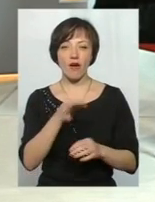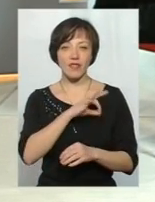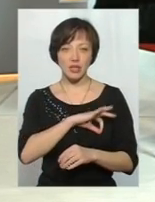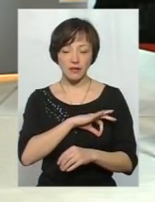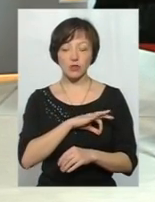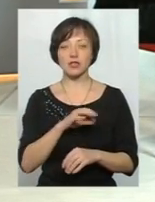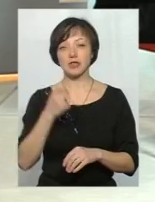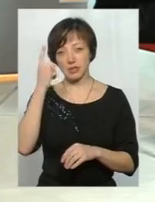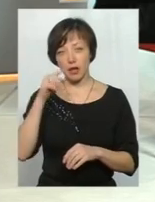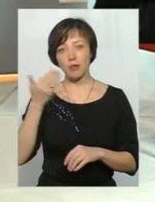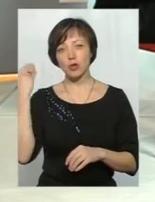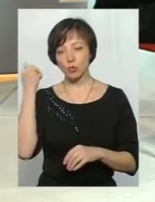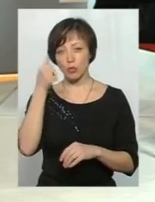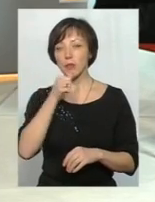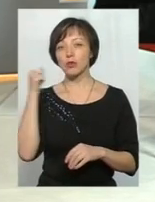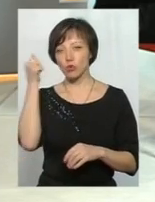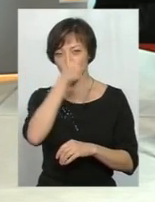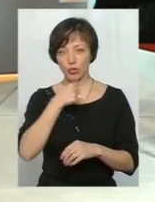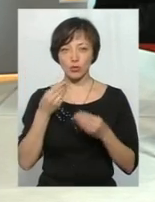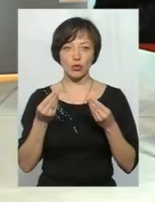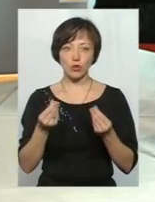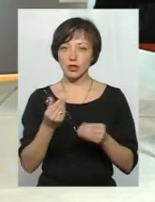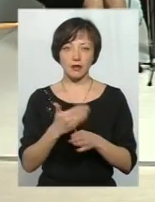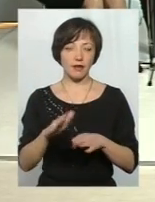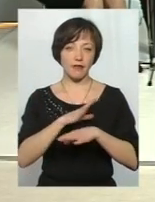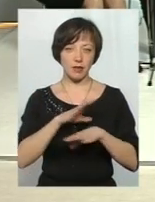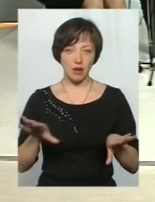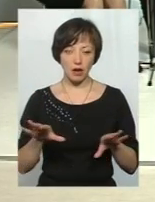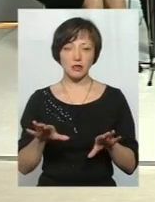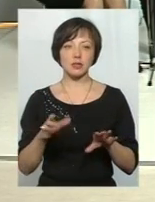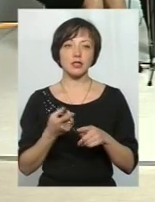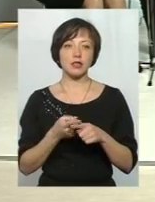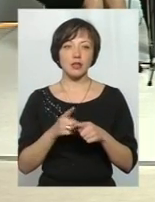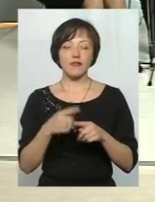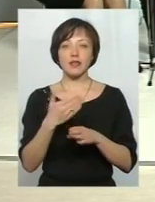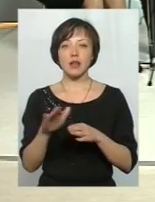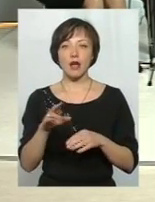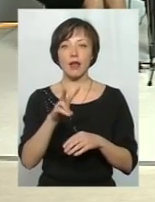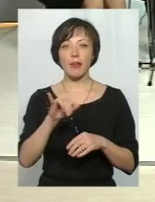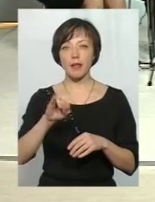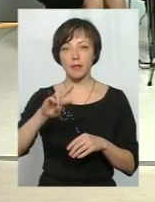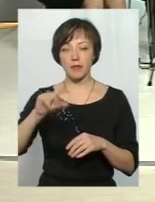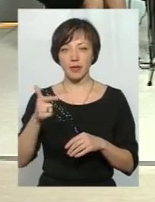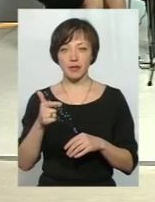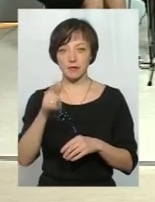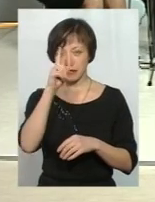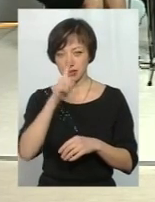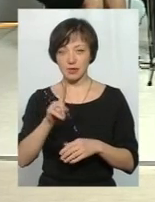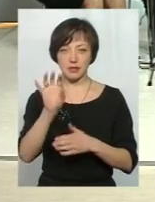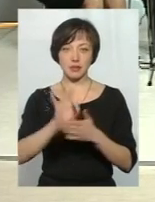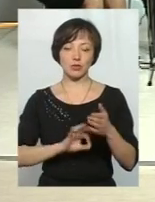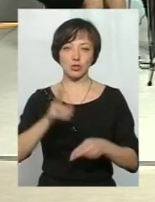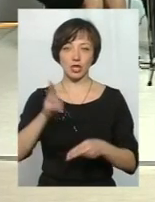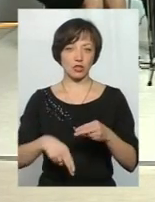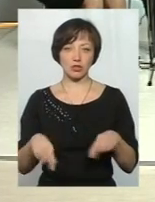минулому році, практично там кошти, якщо я не поміляюся, не виділялися. Виділялися, але в липні місяці різко закінчилися.